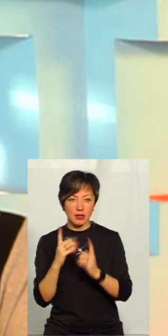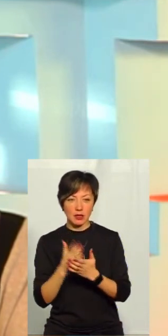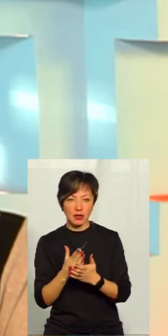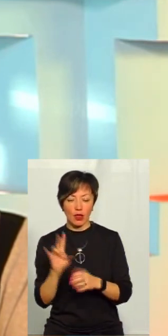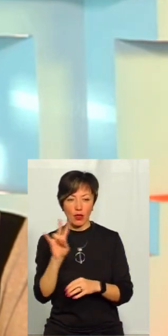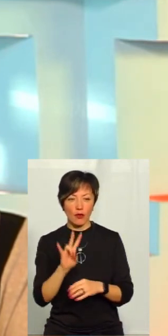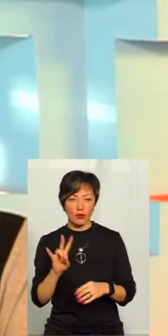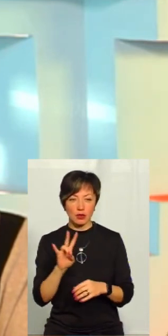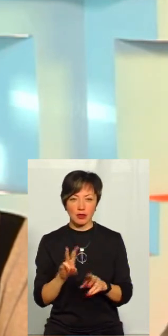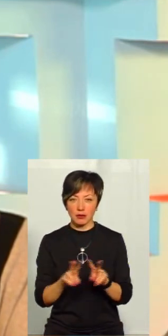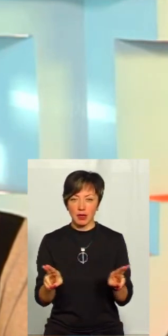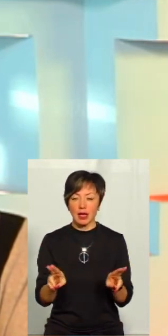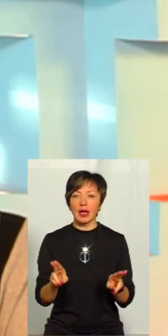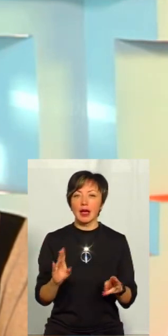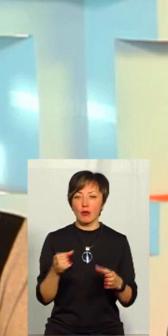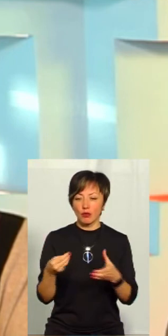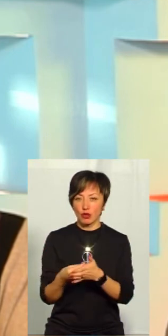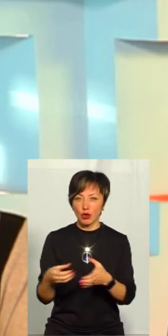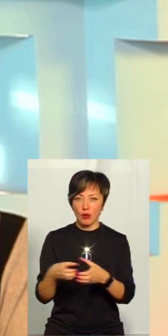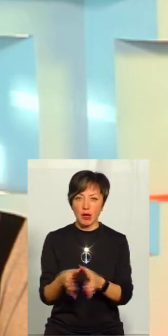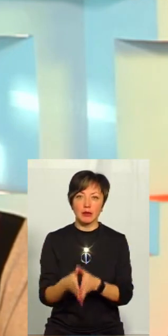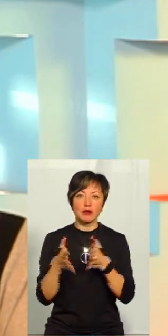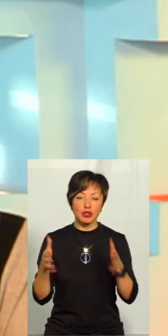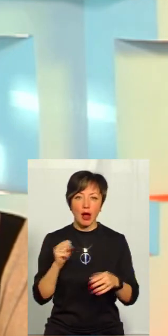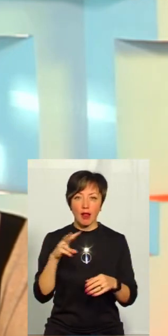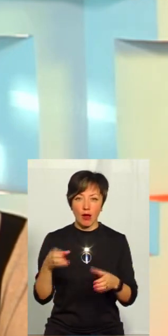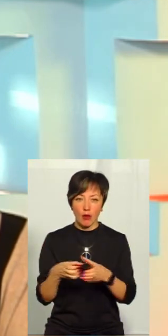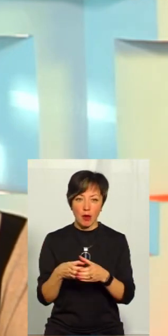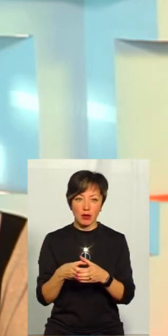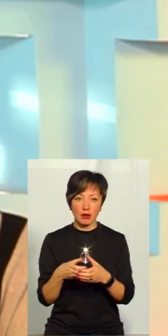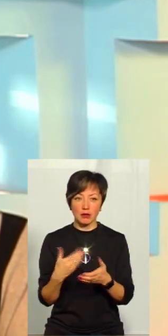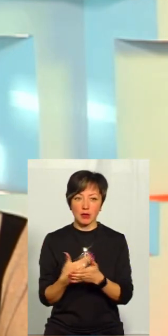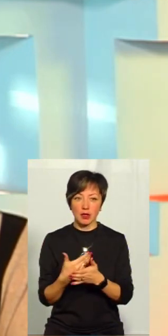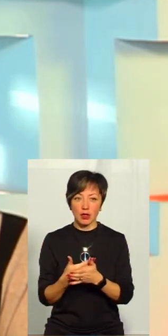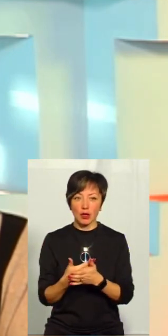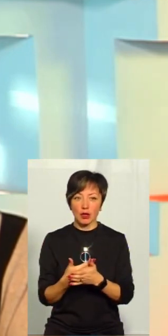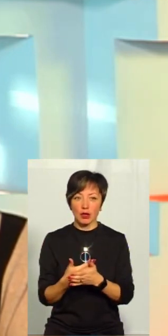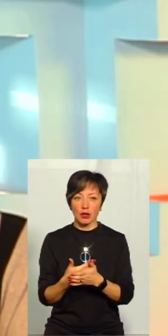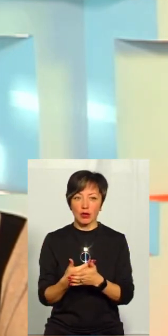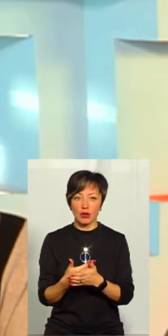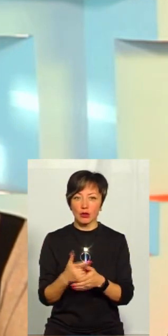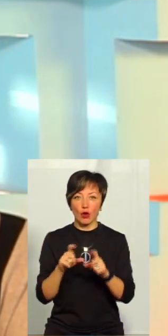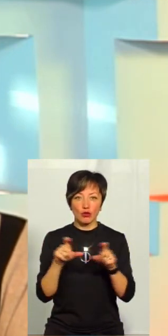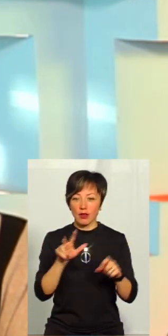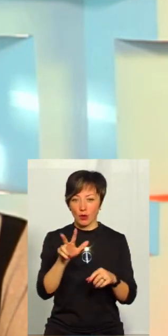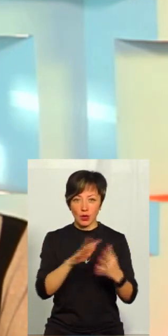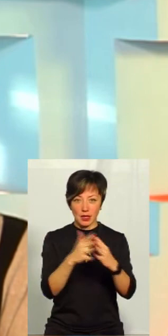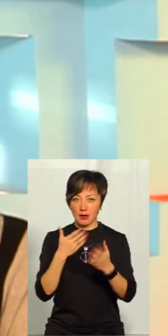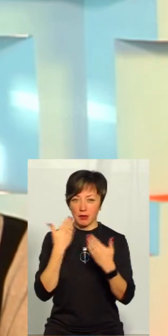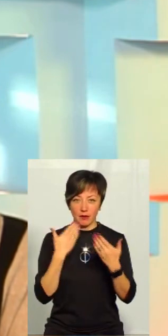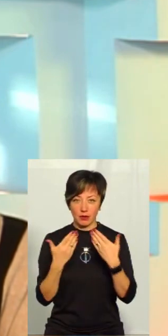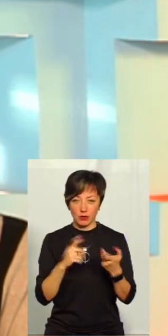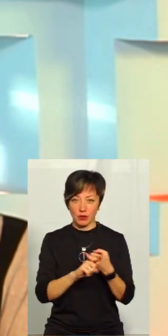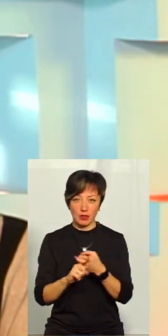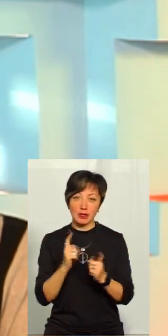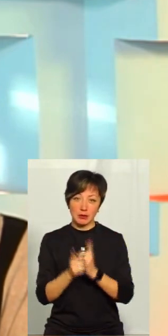існує, як в Новій Ушиці, і бюджет громади, який набагато більший, але громада до школи в тих трьох селах не має ніякого відношення. Тому, як на